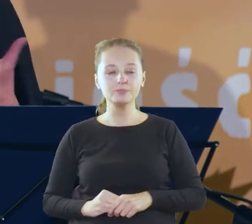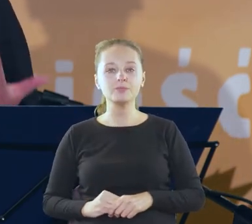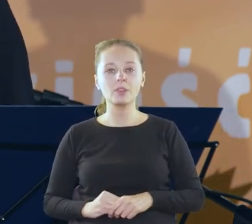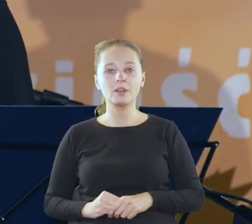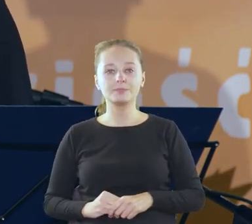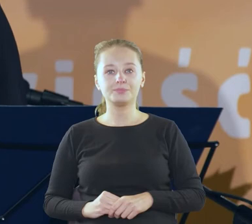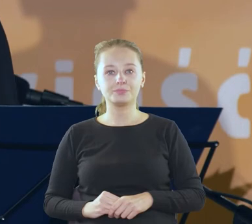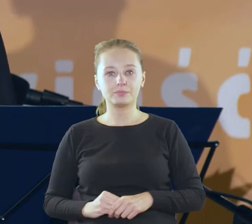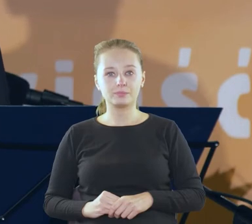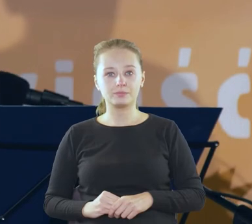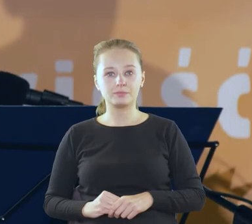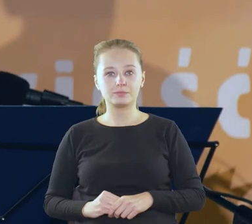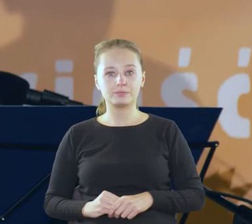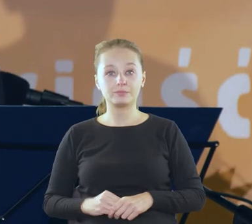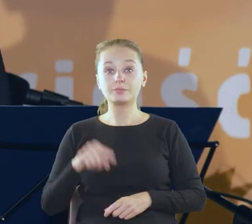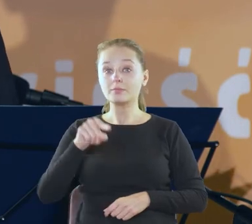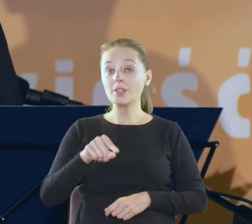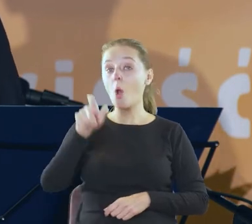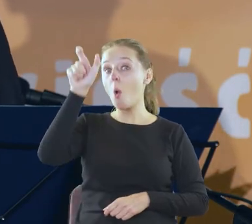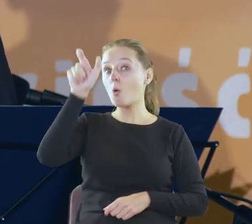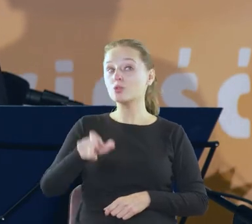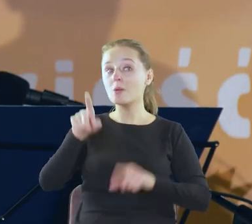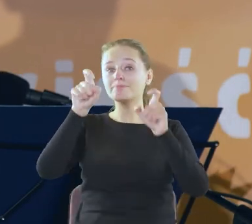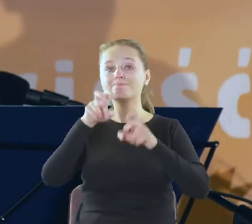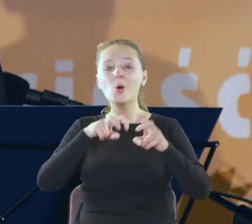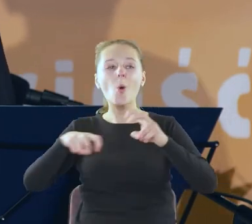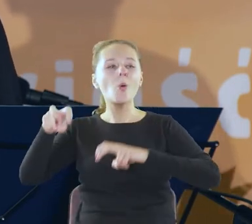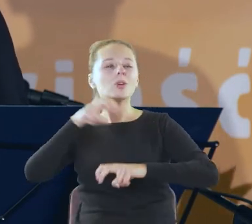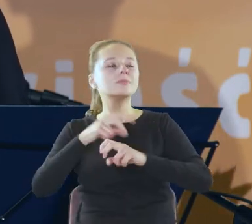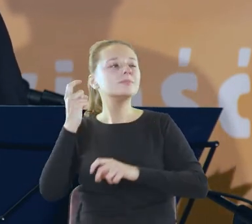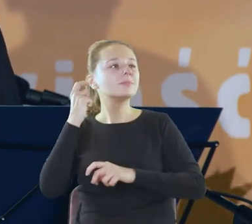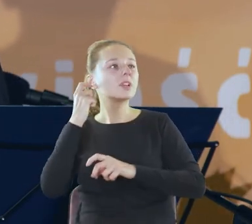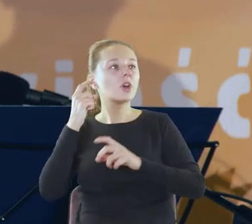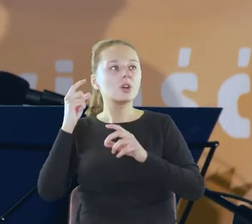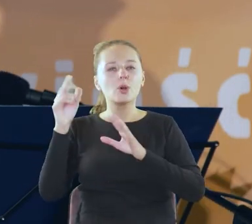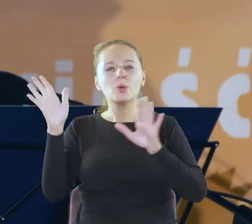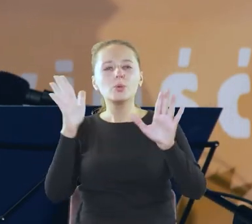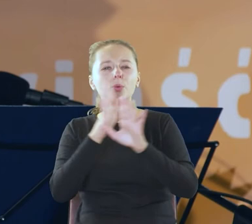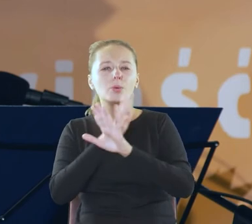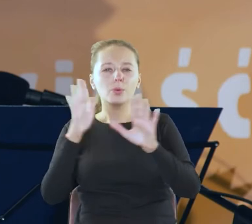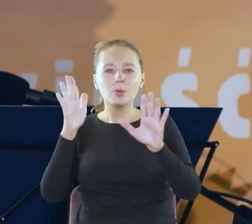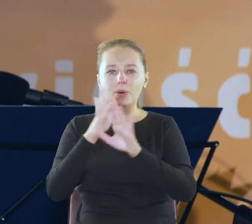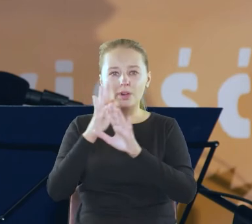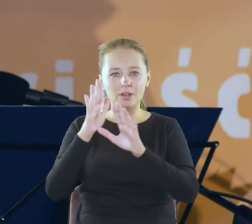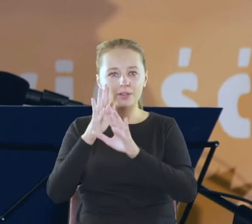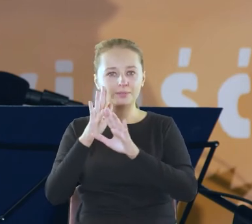postać idzie i zaczyna się poruszać i słyszymy jak szeleści jej ciężka suknia